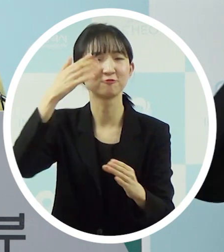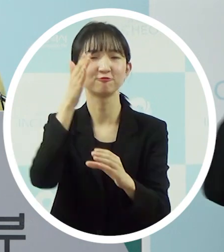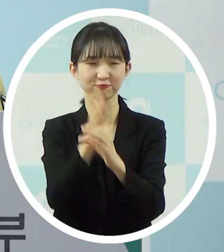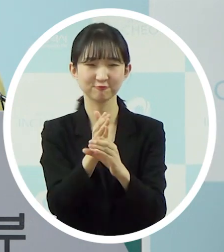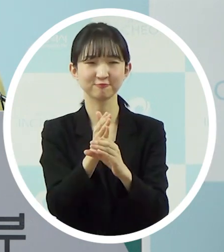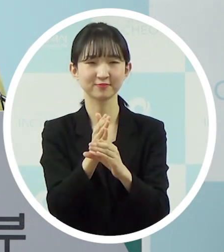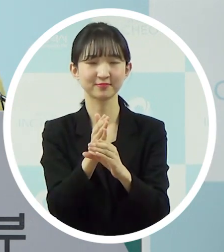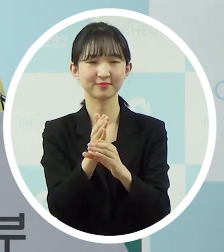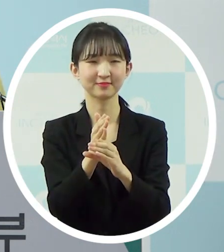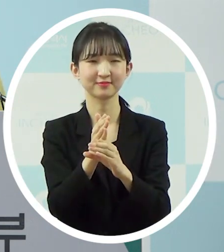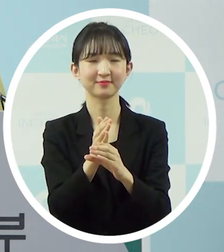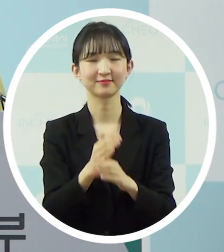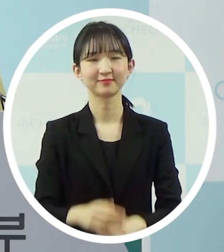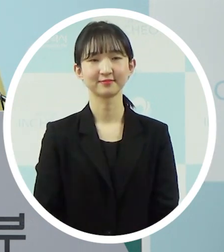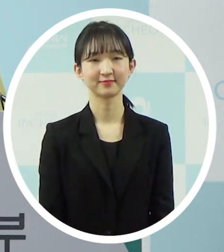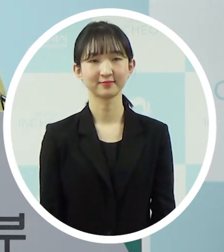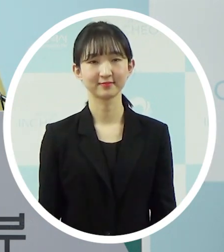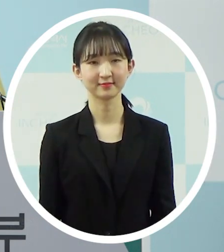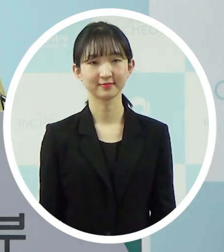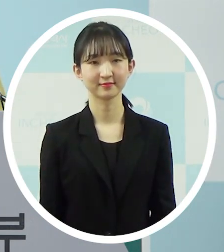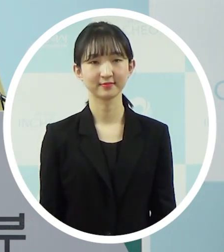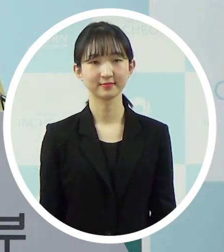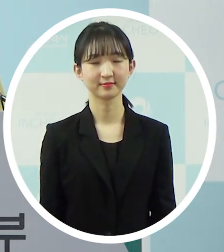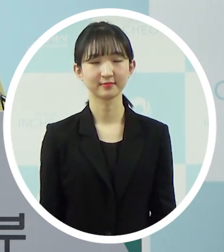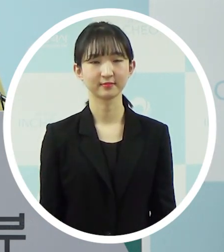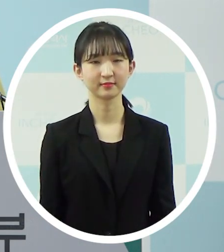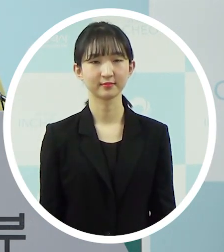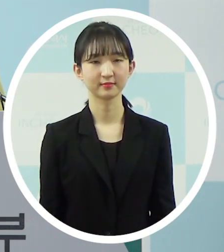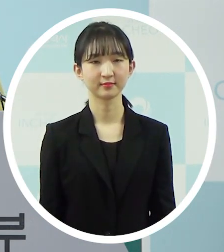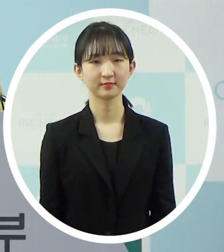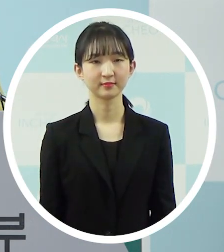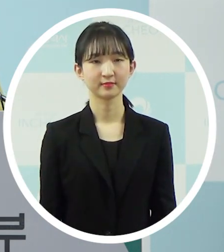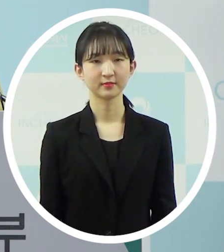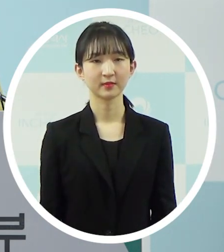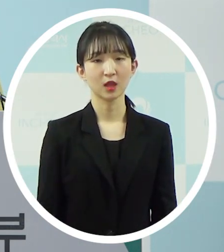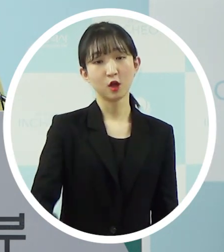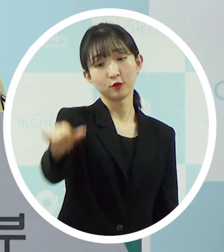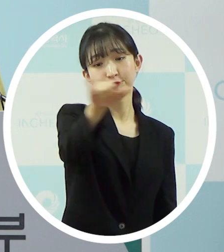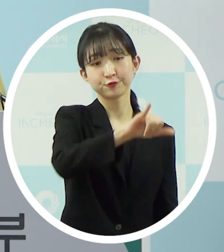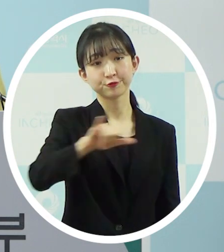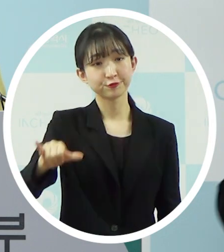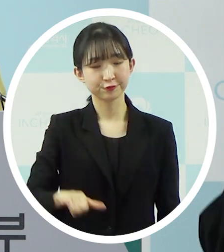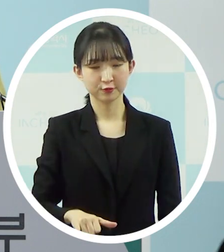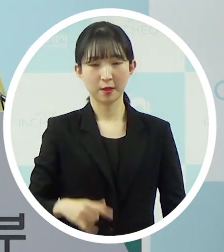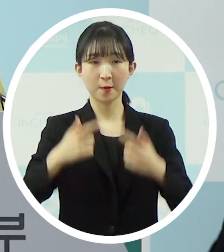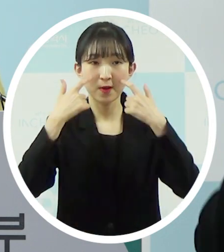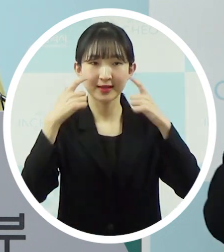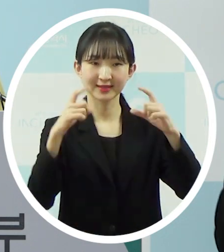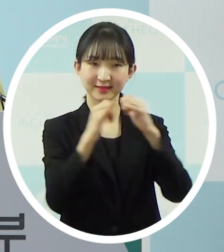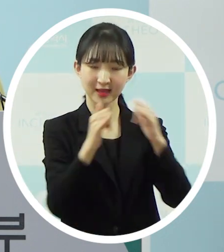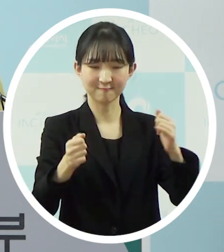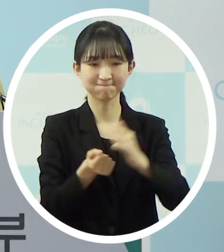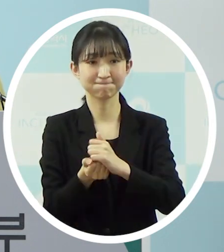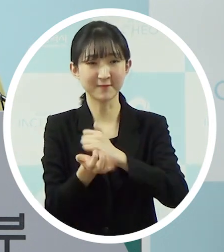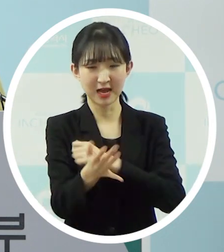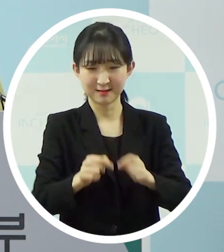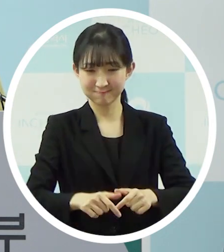있다고 보는 것이 더 정확하다는 의견입니다. 그리고 전국적인 확진자 증가 추세에 따라